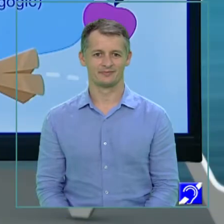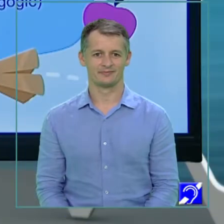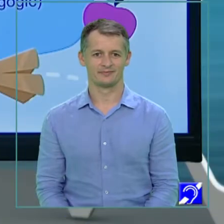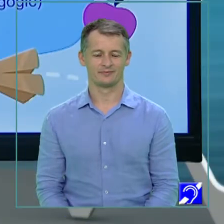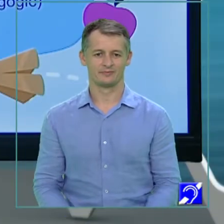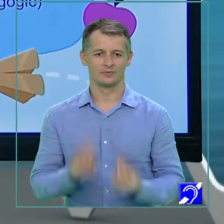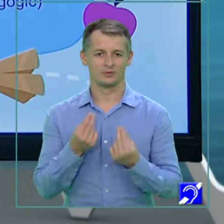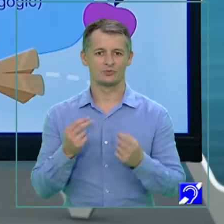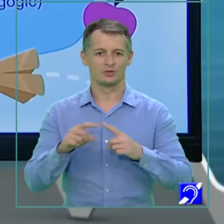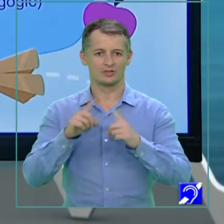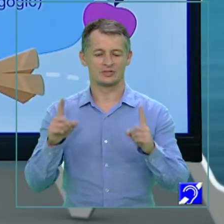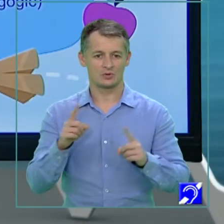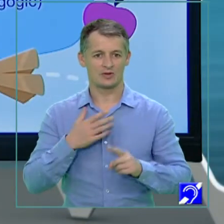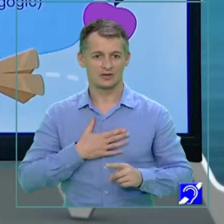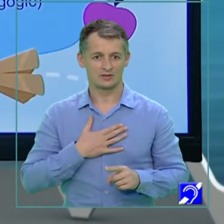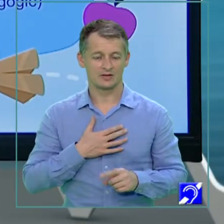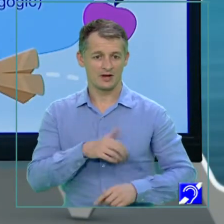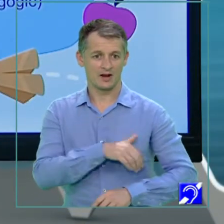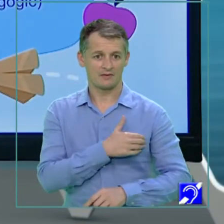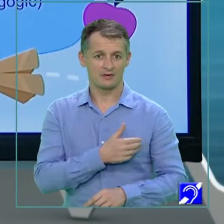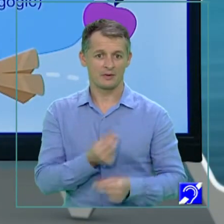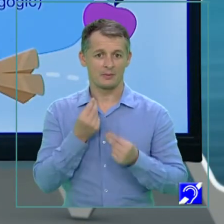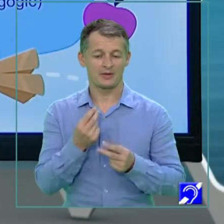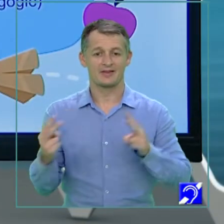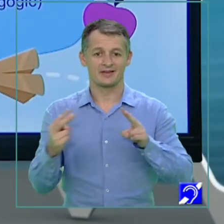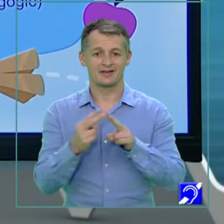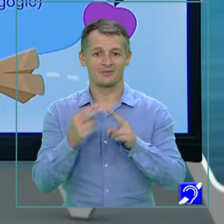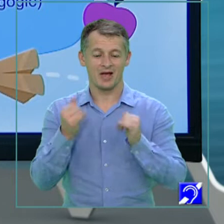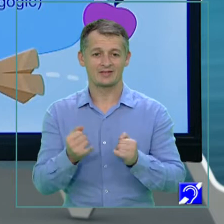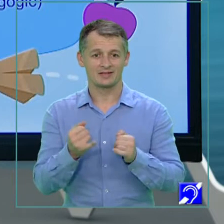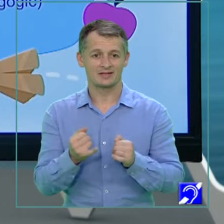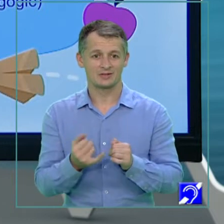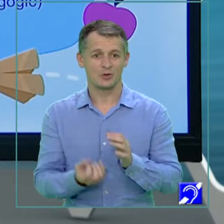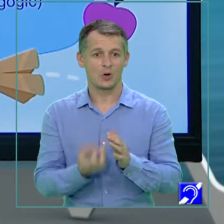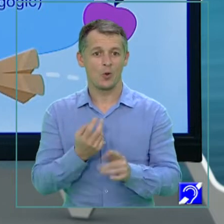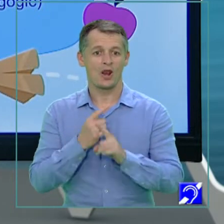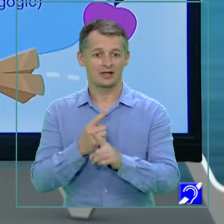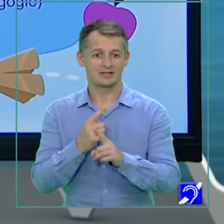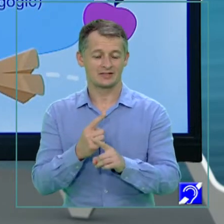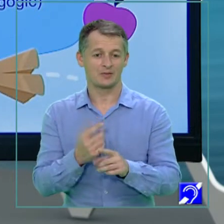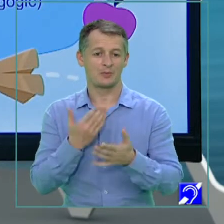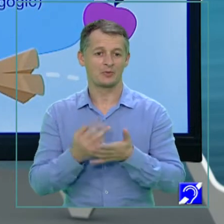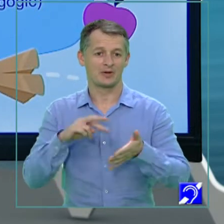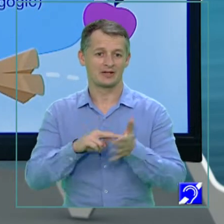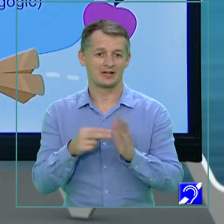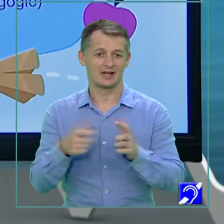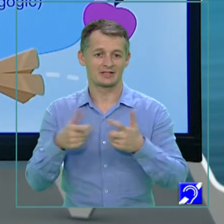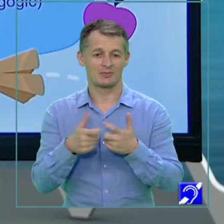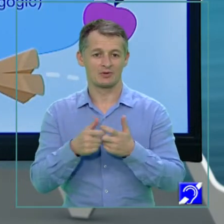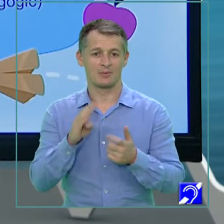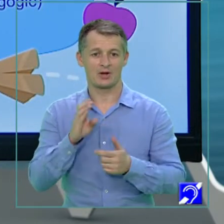Bună ziua, dragi elevi! Bine ați venit la o nouă lecție de limba și literatura română destinată pregătirea examenului de bacalaureat.